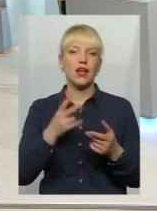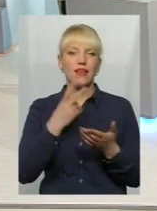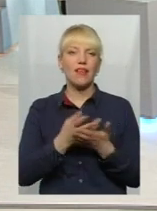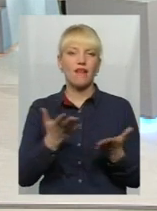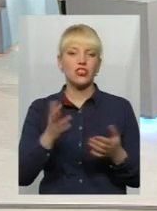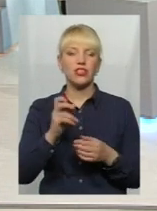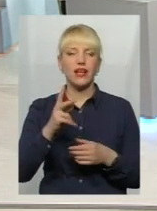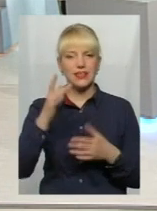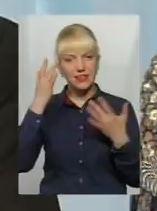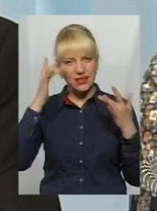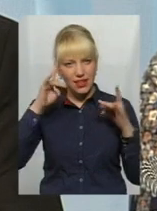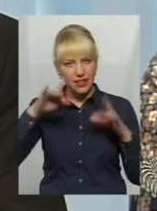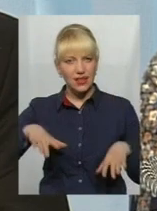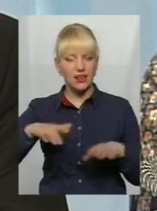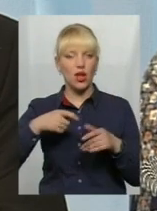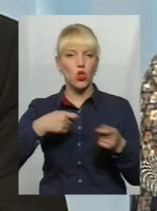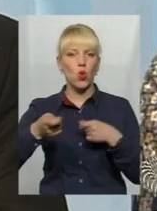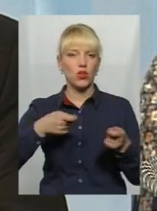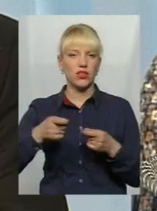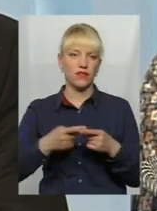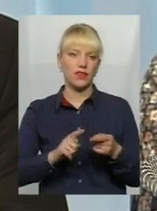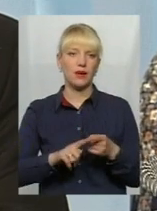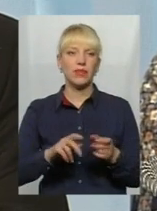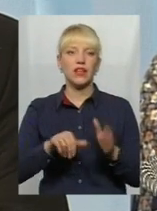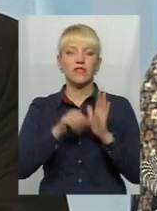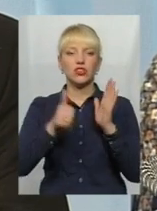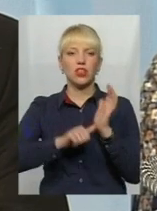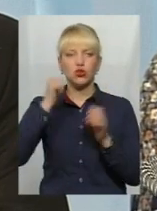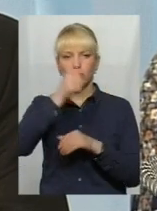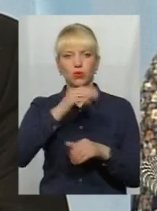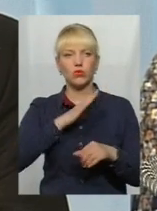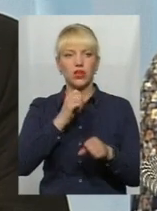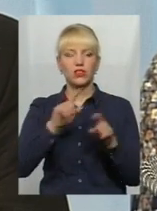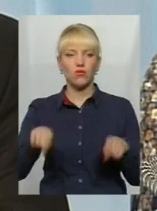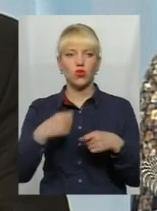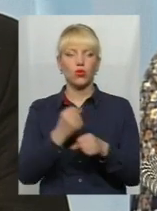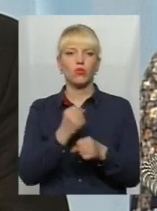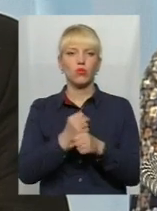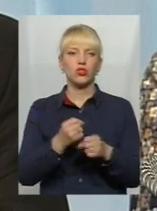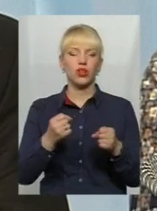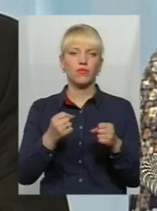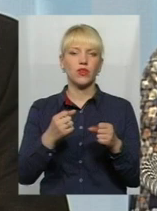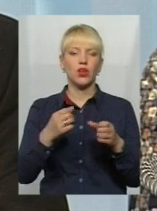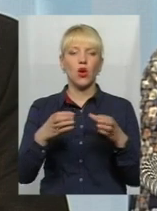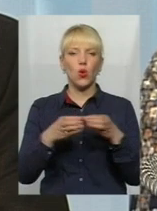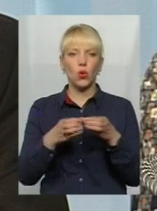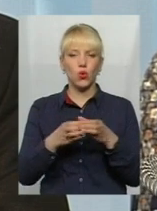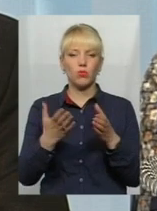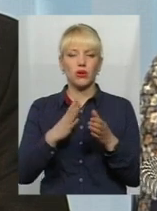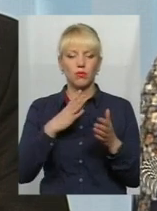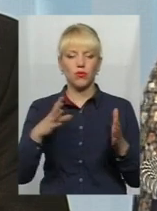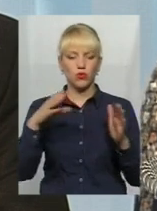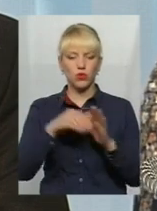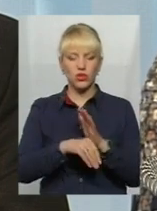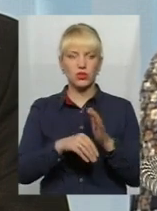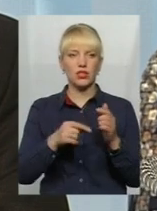2016 року була створена робоча група, в яку входили представники різних служб, структурних підрозділів,